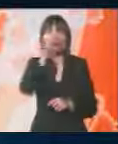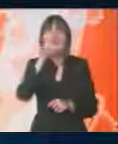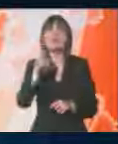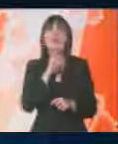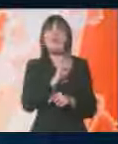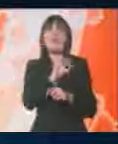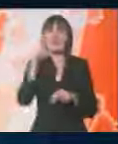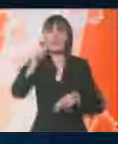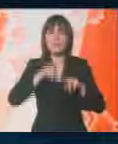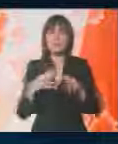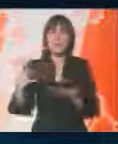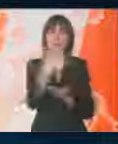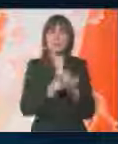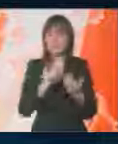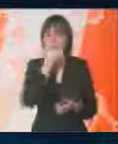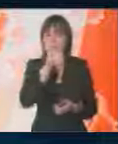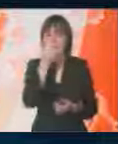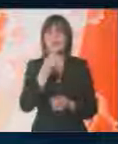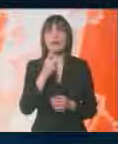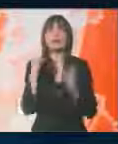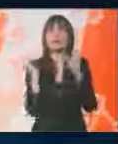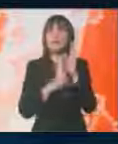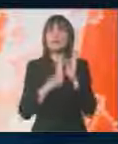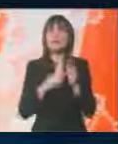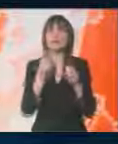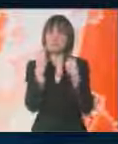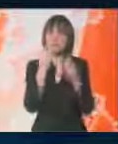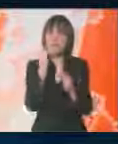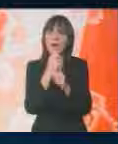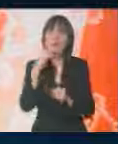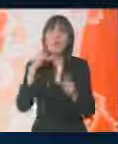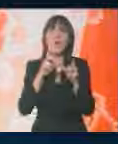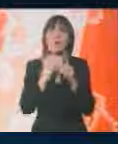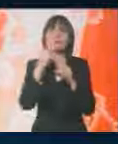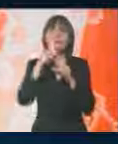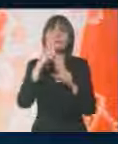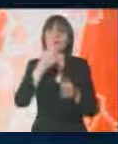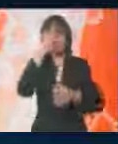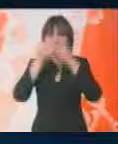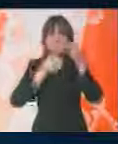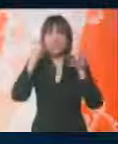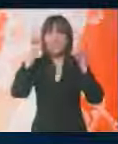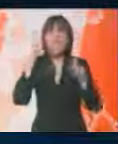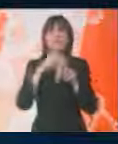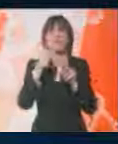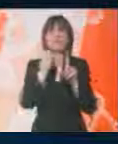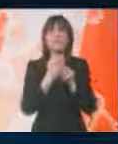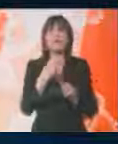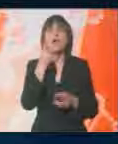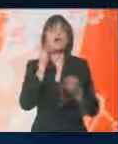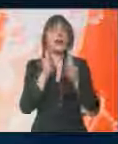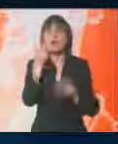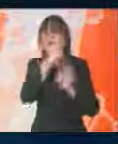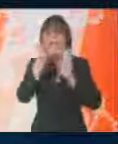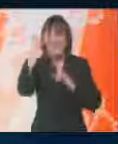koje su bespravno obuhvaćene u izveštaj. Zahtevamo ažurnost EULEX-a da se istraže, navodi Dika Martija, kako bi